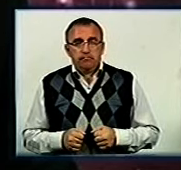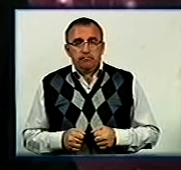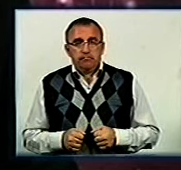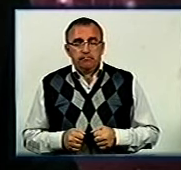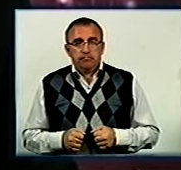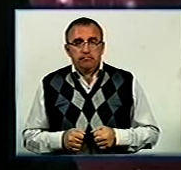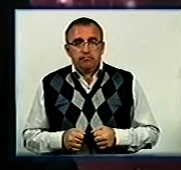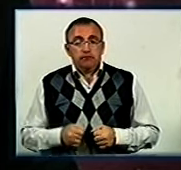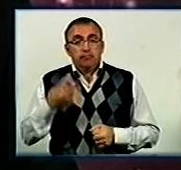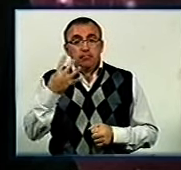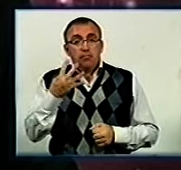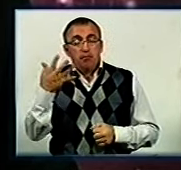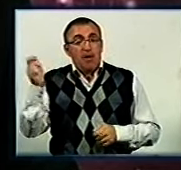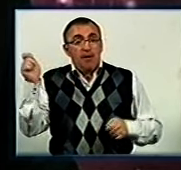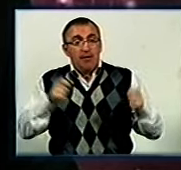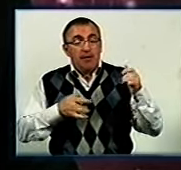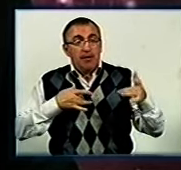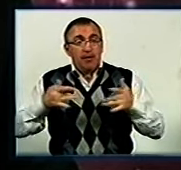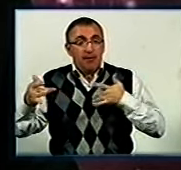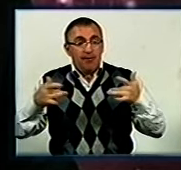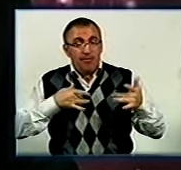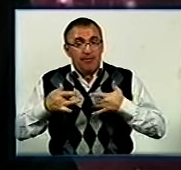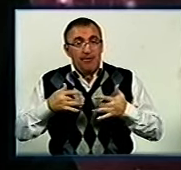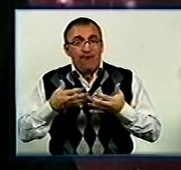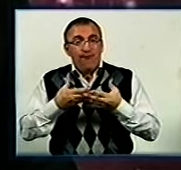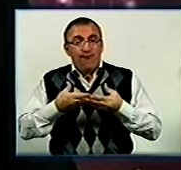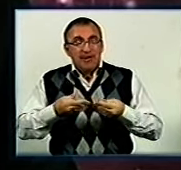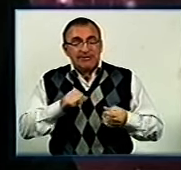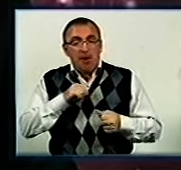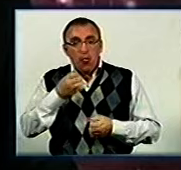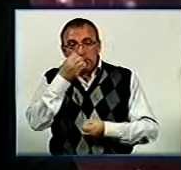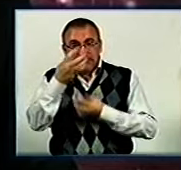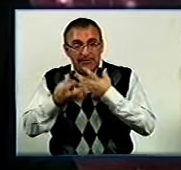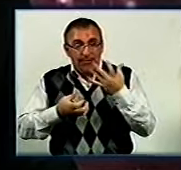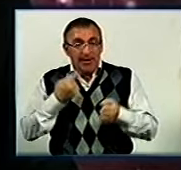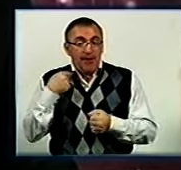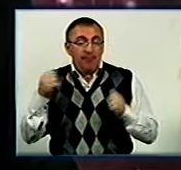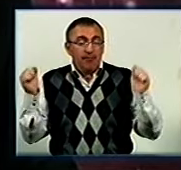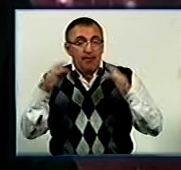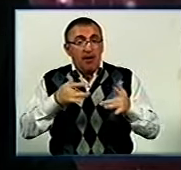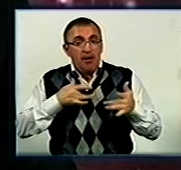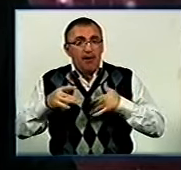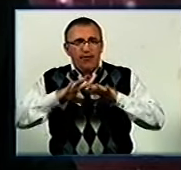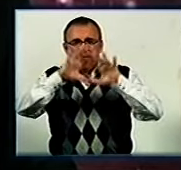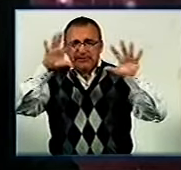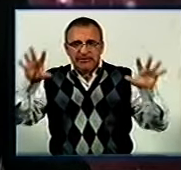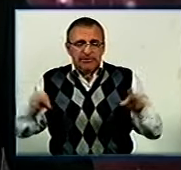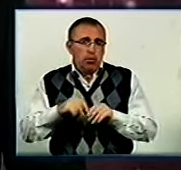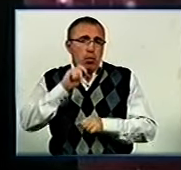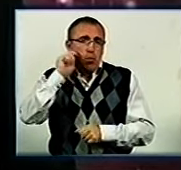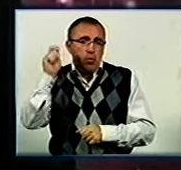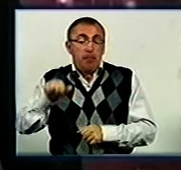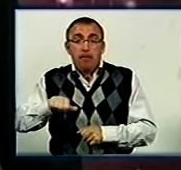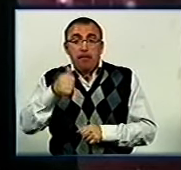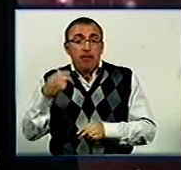45-й фестиваль театрального мистецтва «Вересневі самоцвіти» зібрав на Кіровоградщині акторів ці всієї України. Вперше